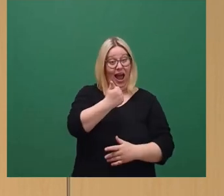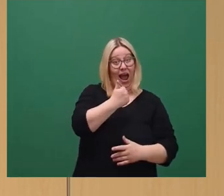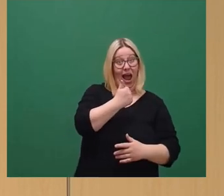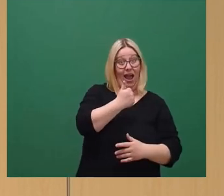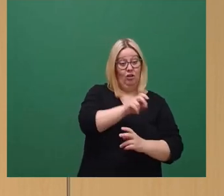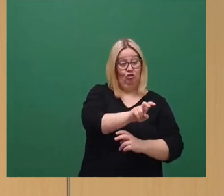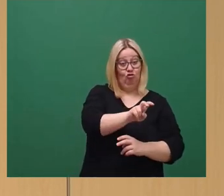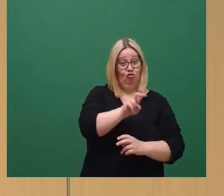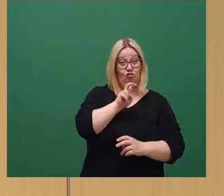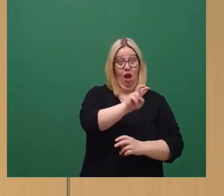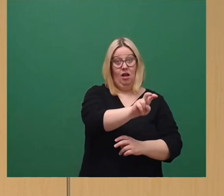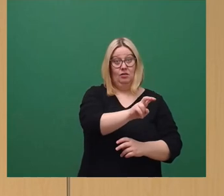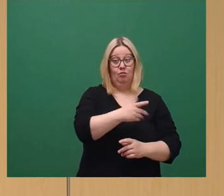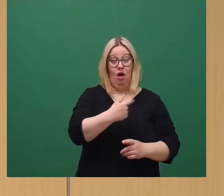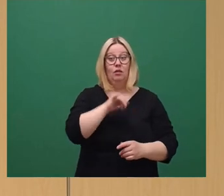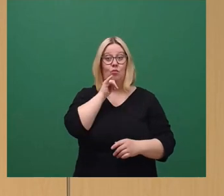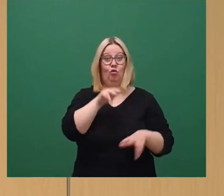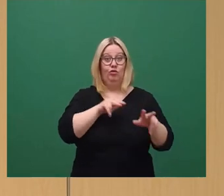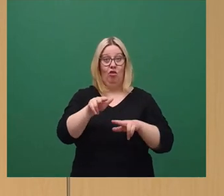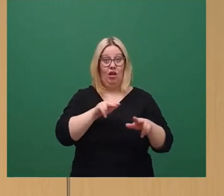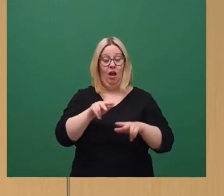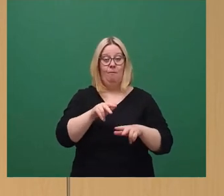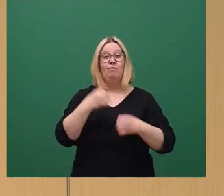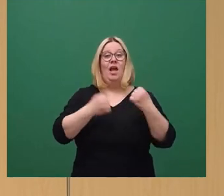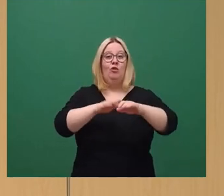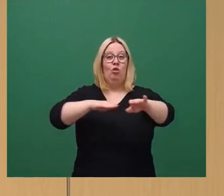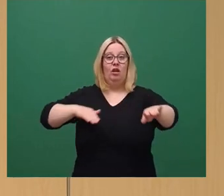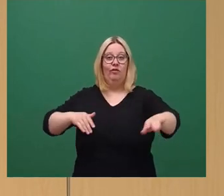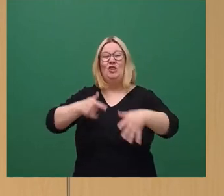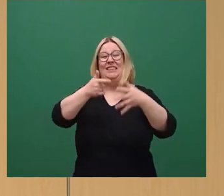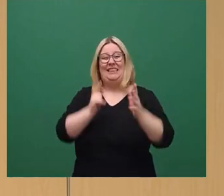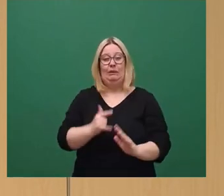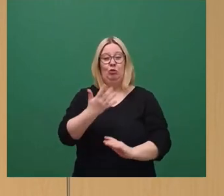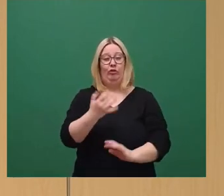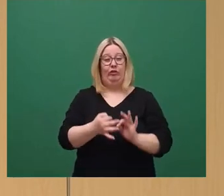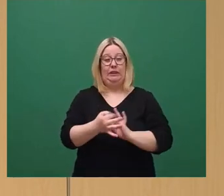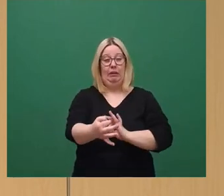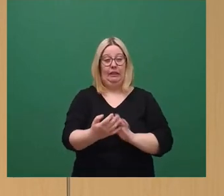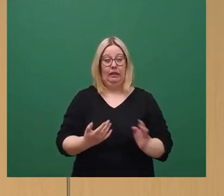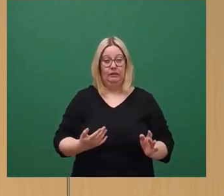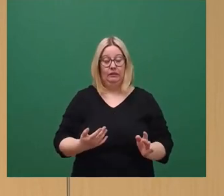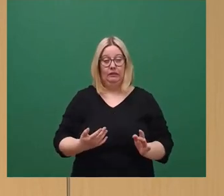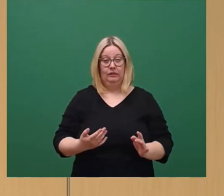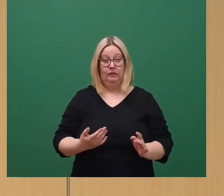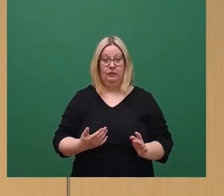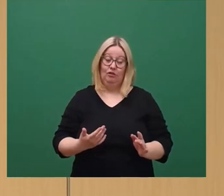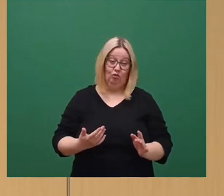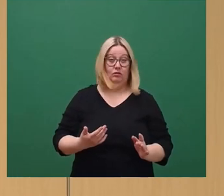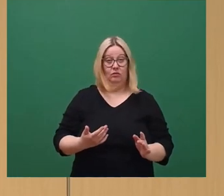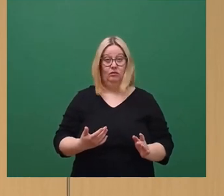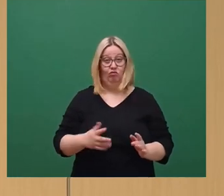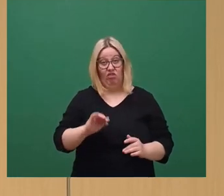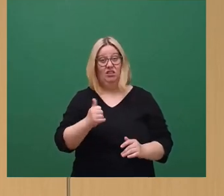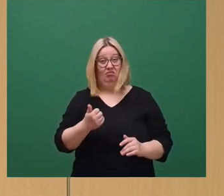Straßenbahn der Stadt im Berufsverkehr eine Autokolonne von 750 Metern Länge, also fast dreiviertel Kilometer.